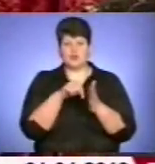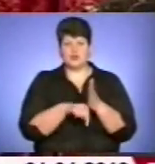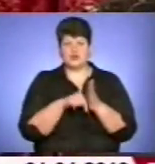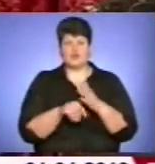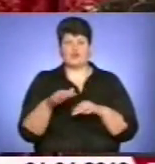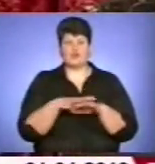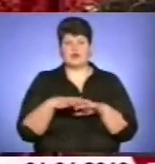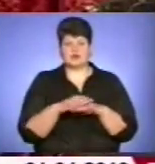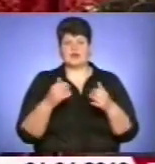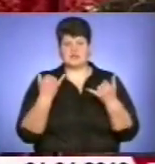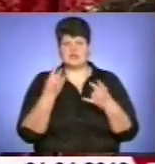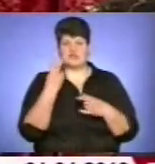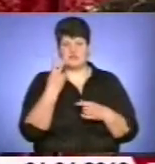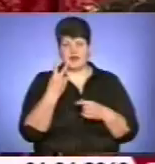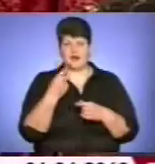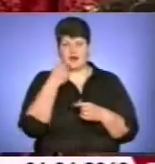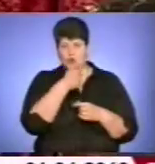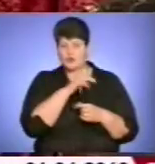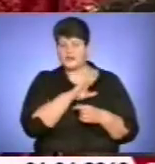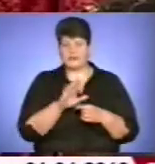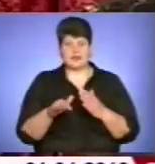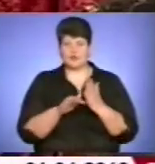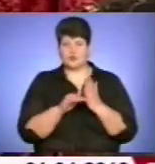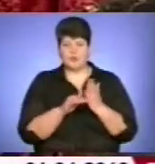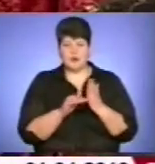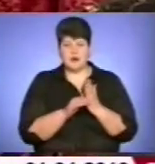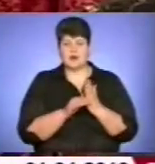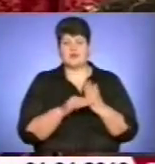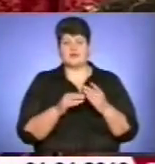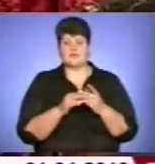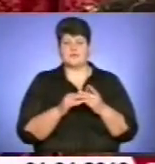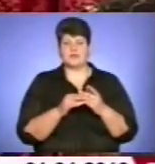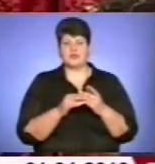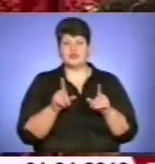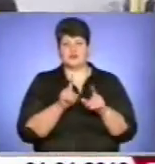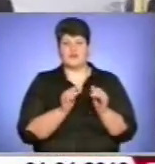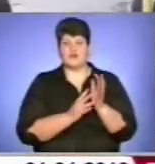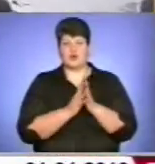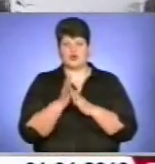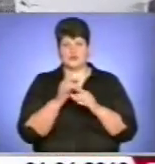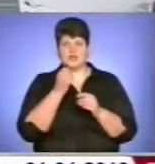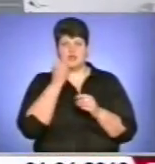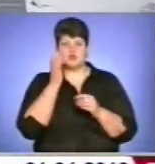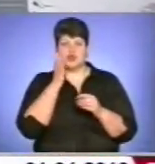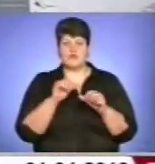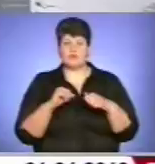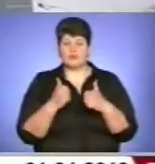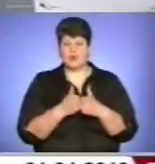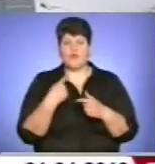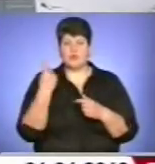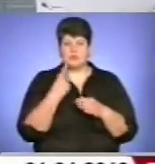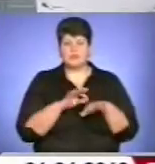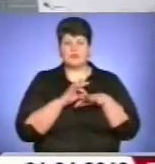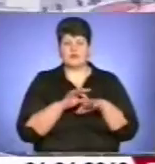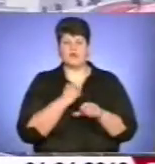яка за останні два роки не сприяє зацікавленості вітчизняних буряків у вирощуванні цієї культури. В області проведено роботу